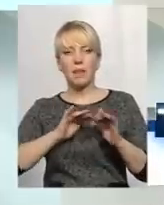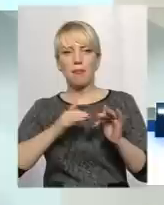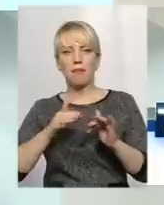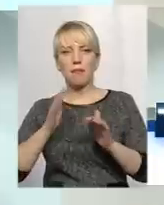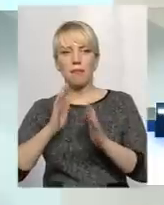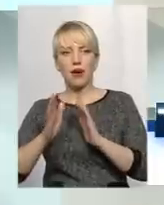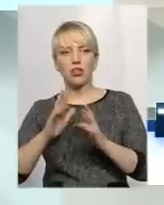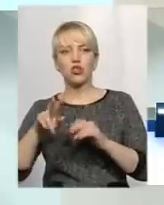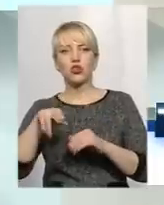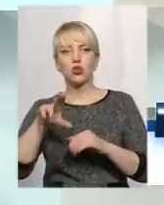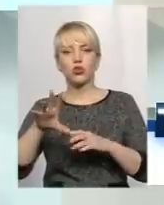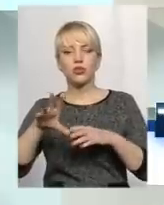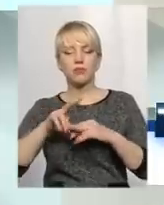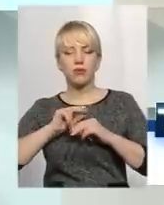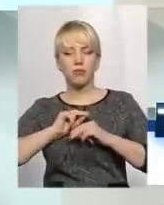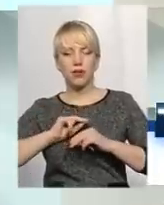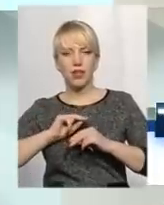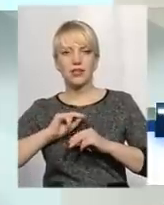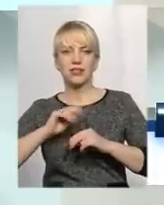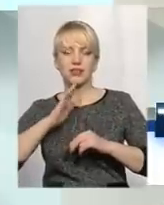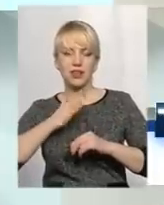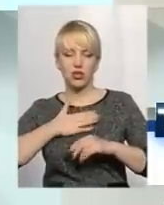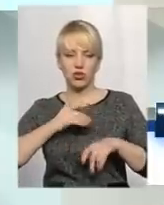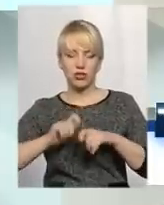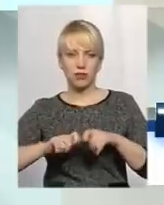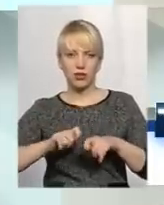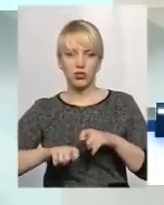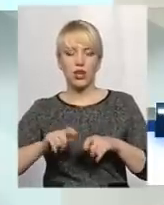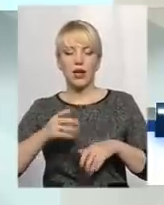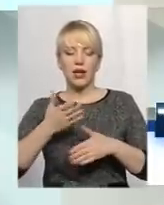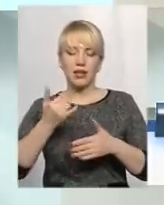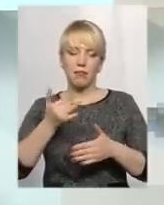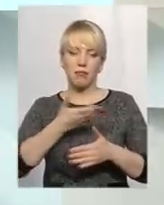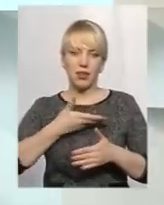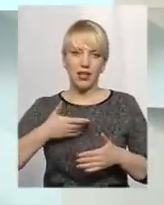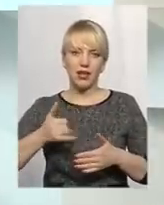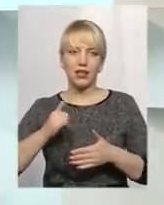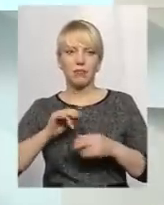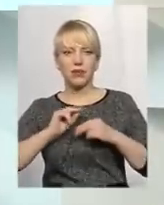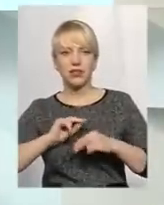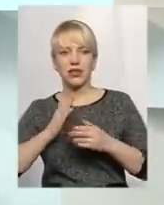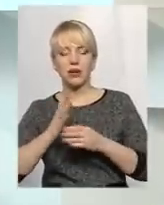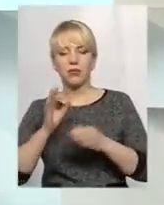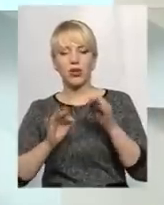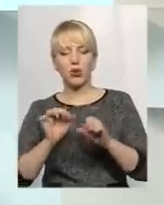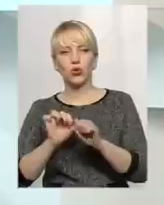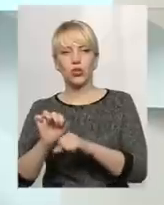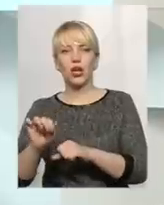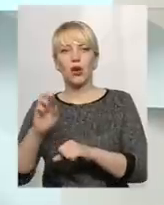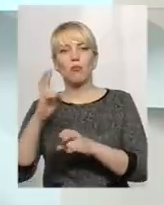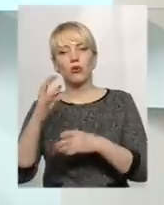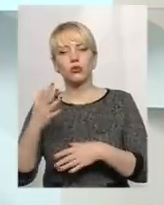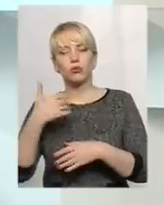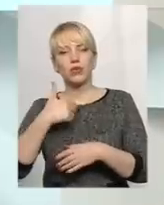Державною екологічною інспекцією. Адже і ми, і працівники Національного природного парку є природоохоронцями. Але ми – державний спектр, який